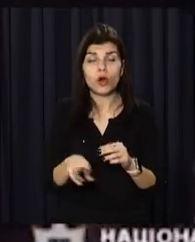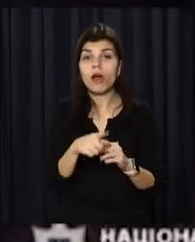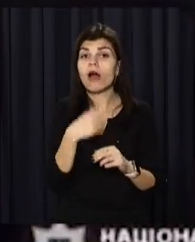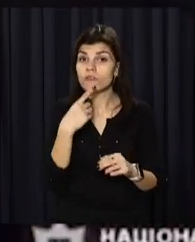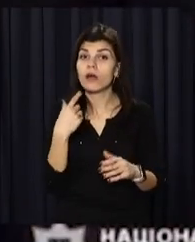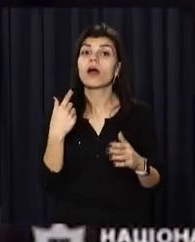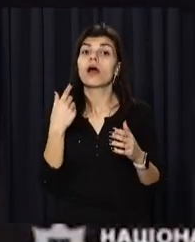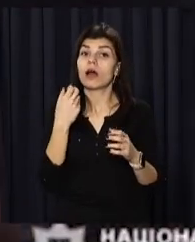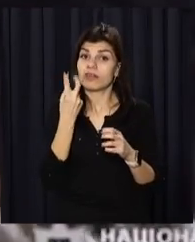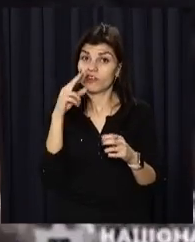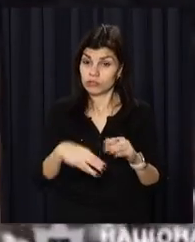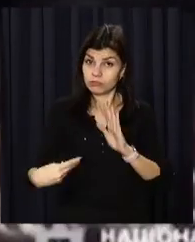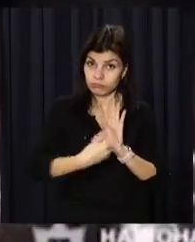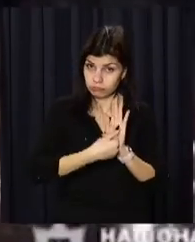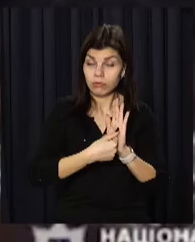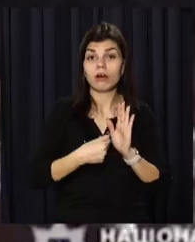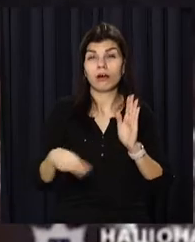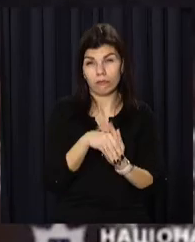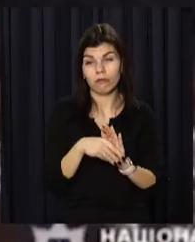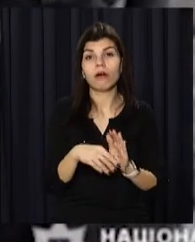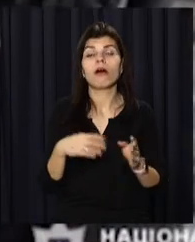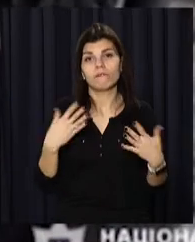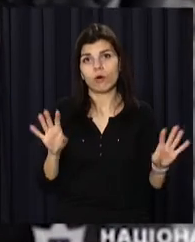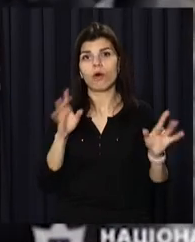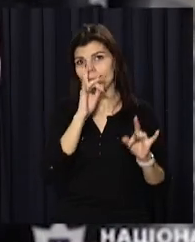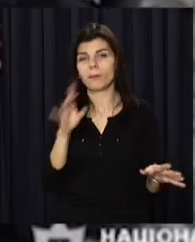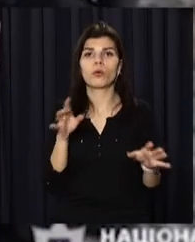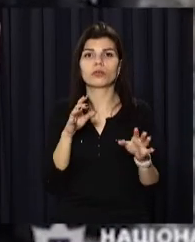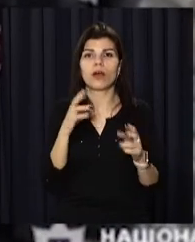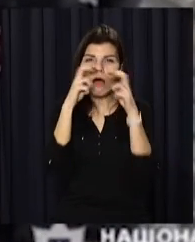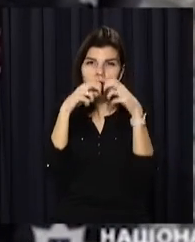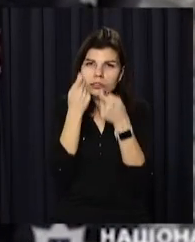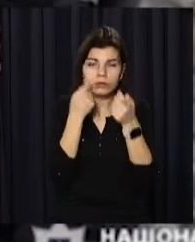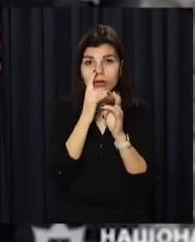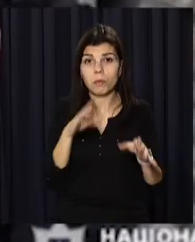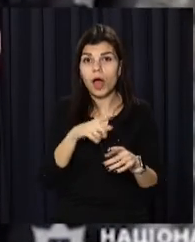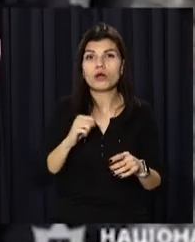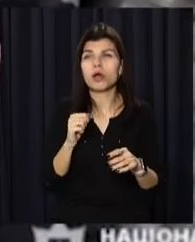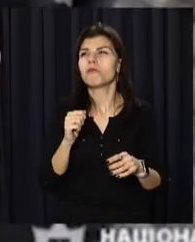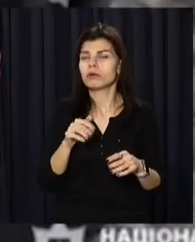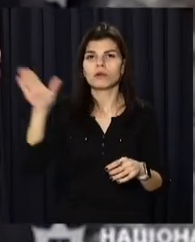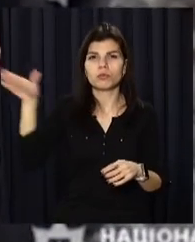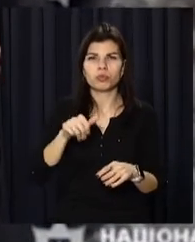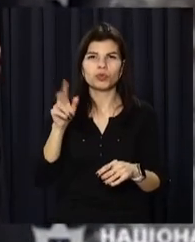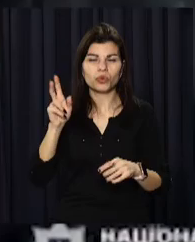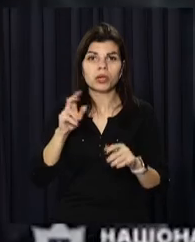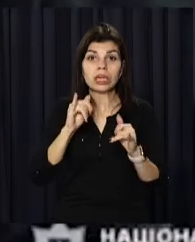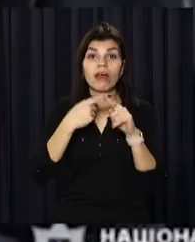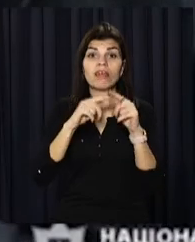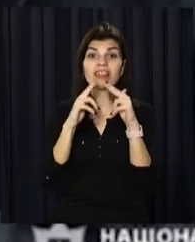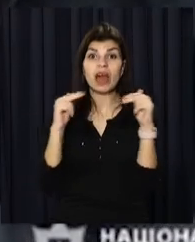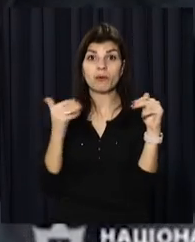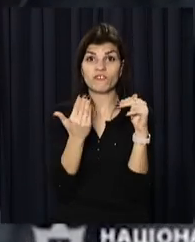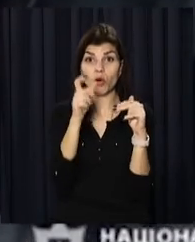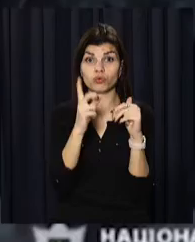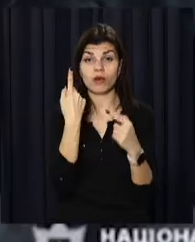припинити розслідування та закрити справу. Киянин позичив частину суми у приятеля і передав їх дніпровським вимагачам. У